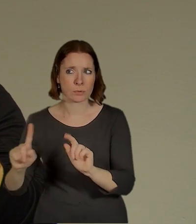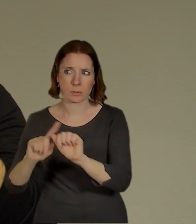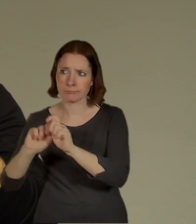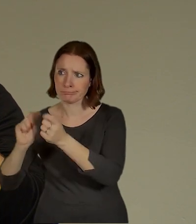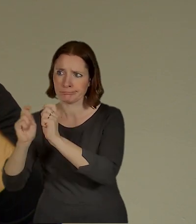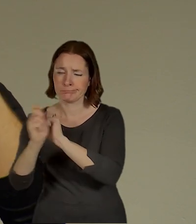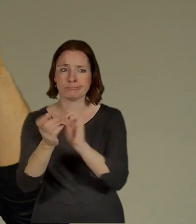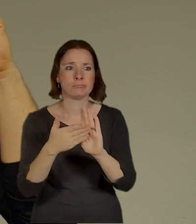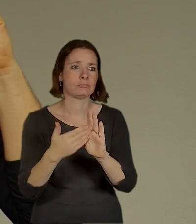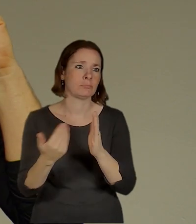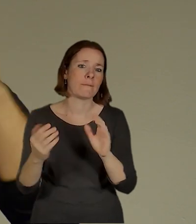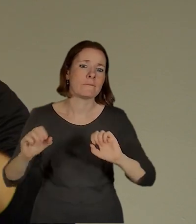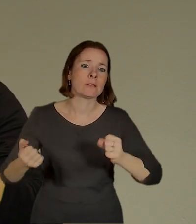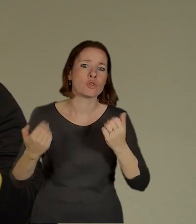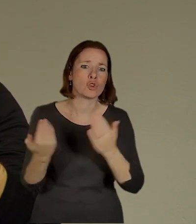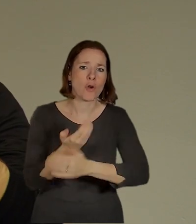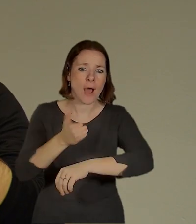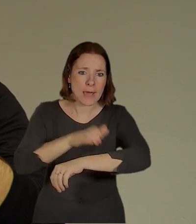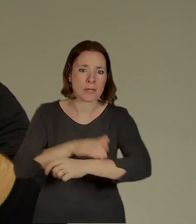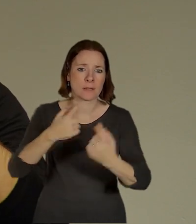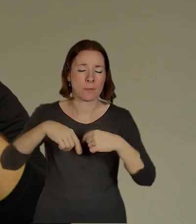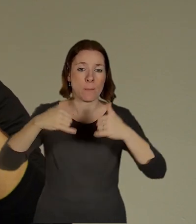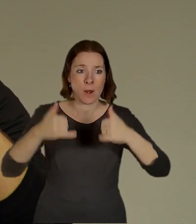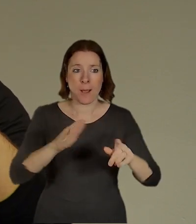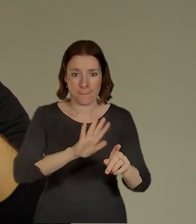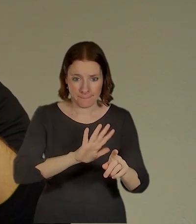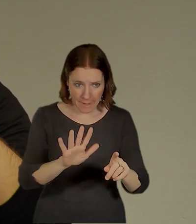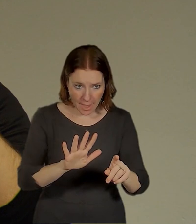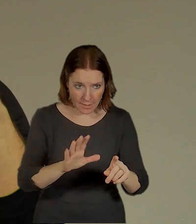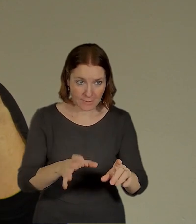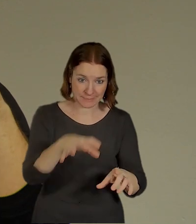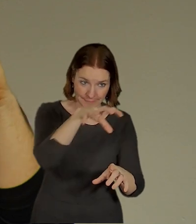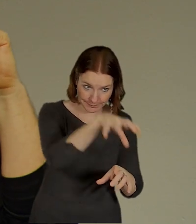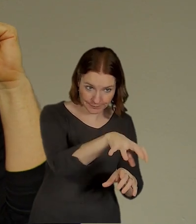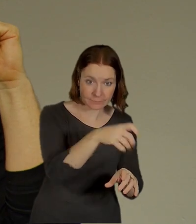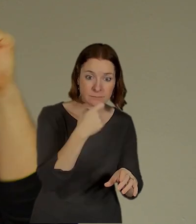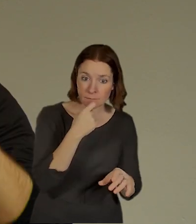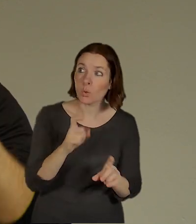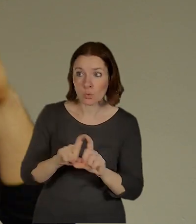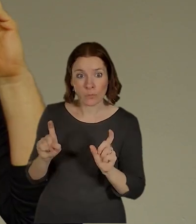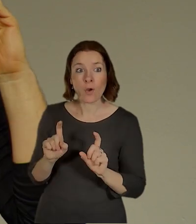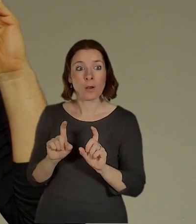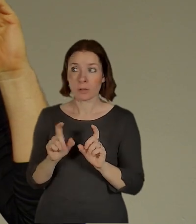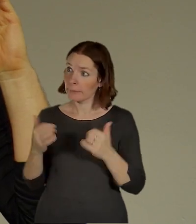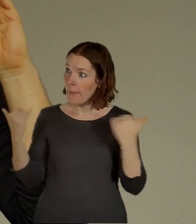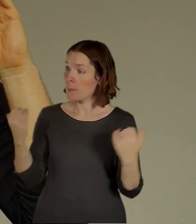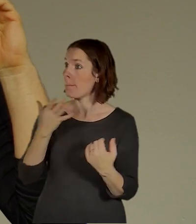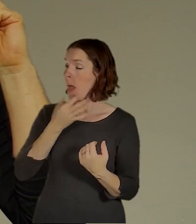radnice Prahy 5, kde jsme teda úspěšně argumentovali tím, že Praha 5 má velice hezkou